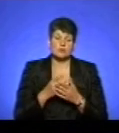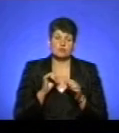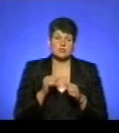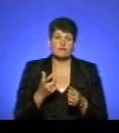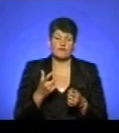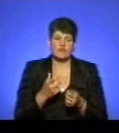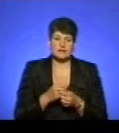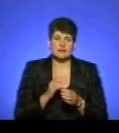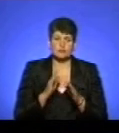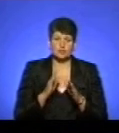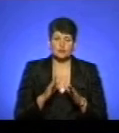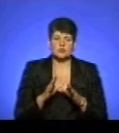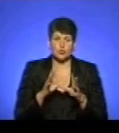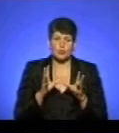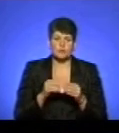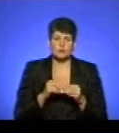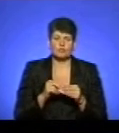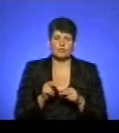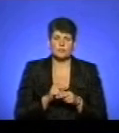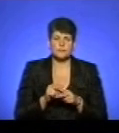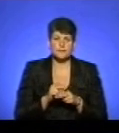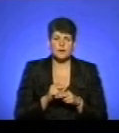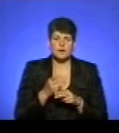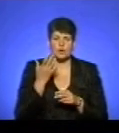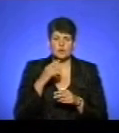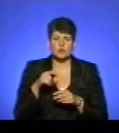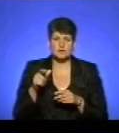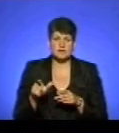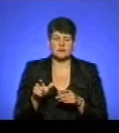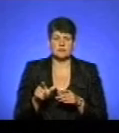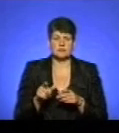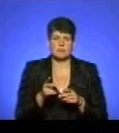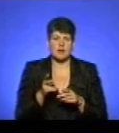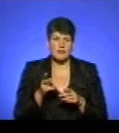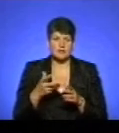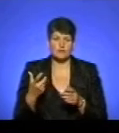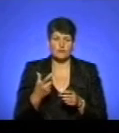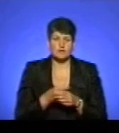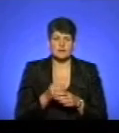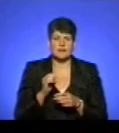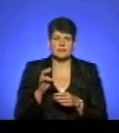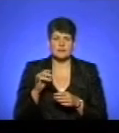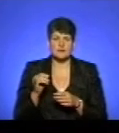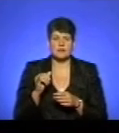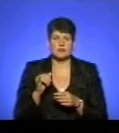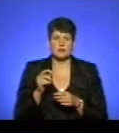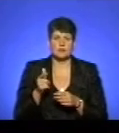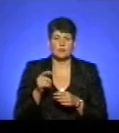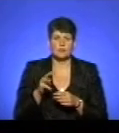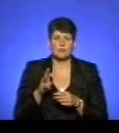введення, проведення комбінованого курсу, коли людині паралельно з вакциною вводиться антирабічний імуноглобулін.